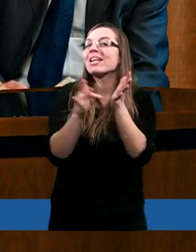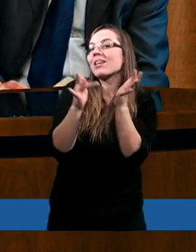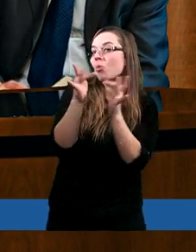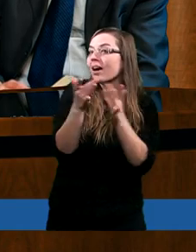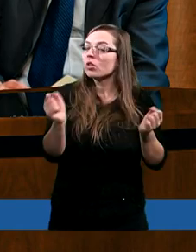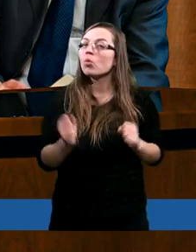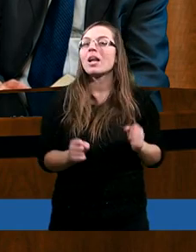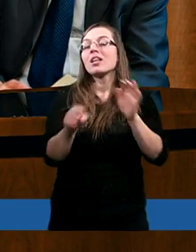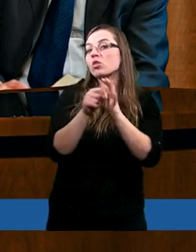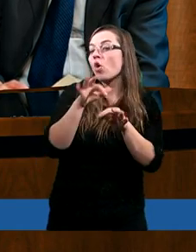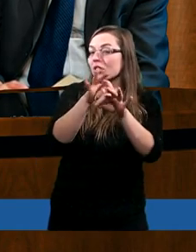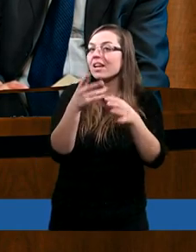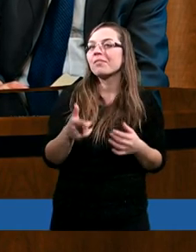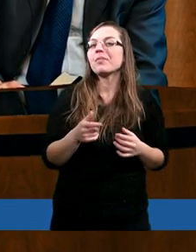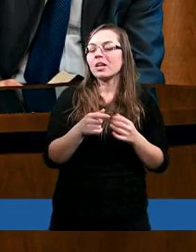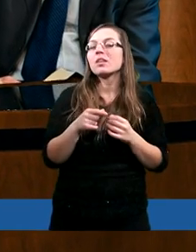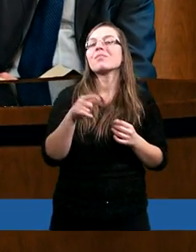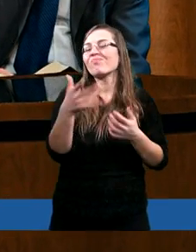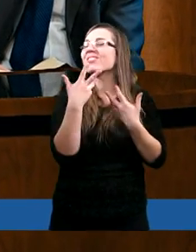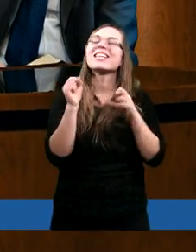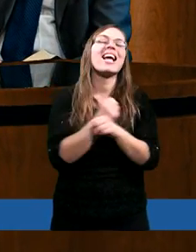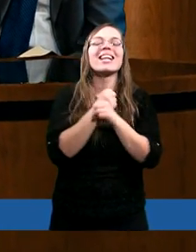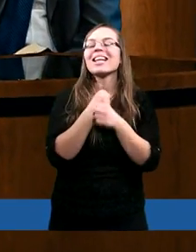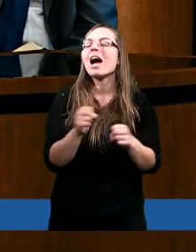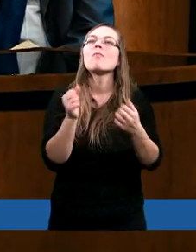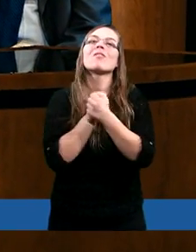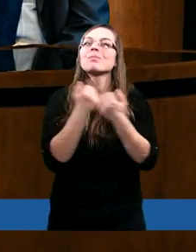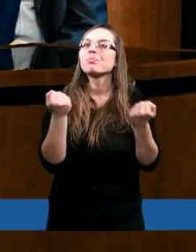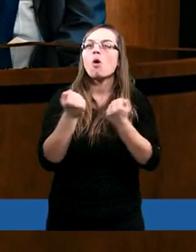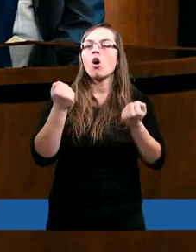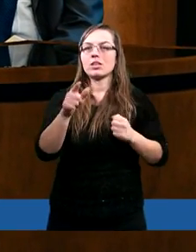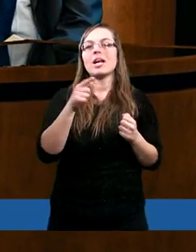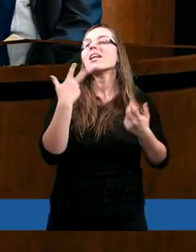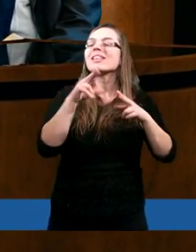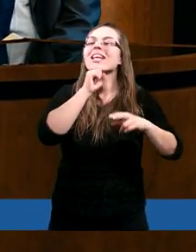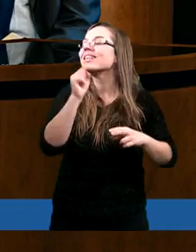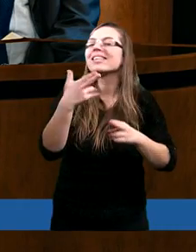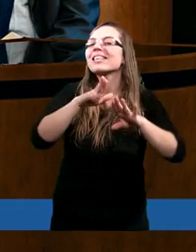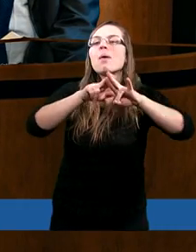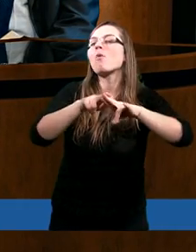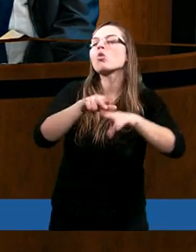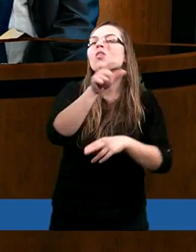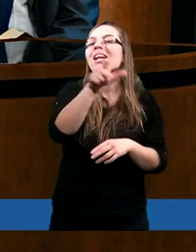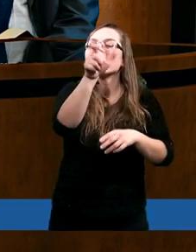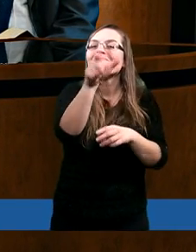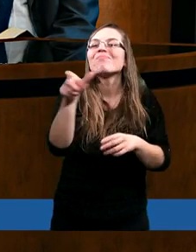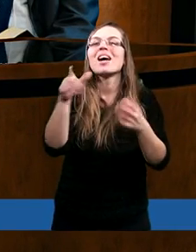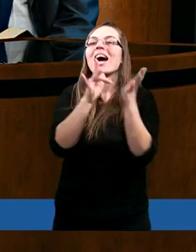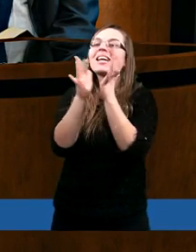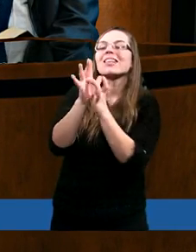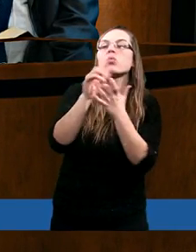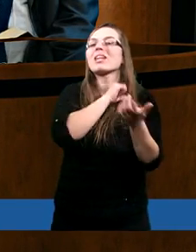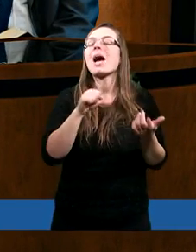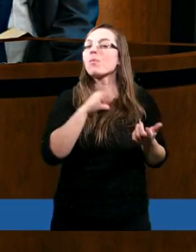Chrystusa? Duch Pański. To jest niesamowite, że nigdy nie pozostawia Chrystusa